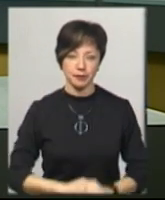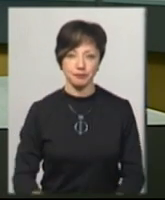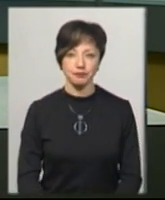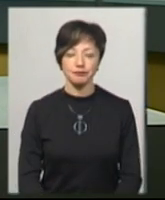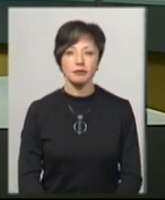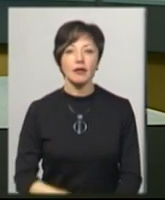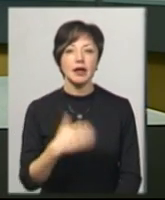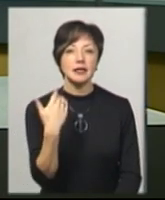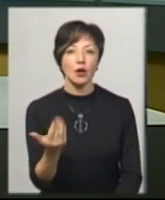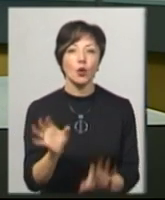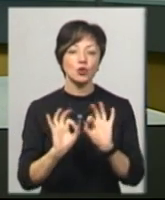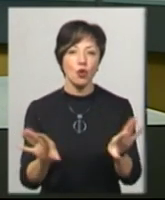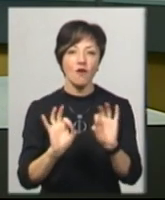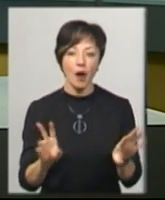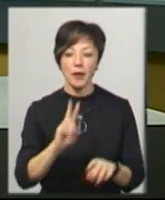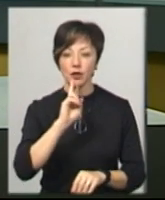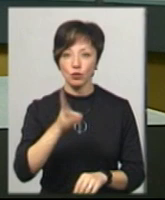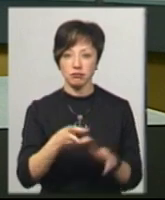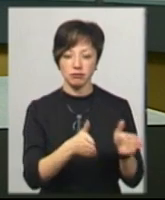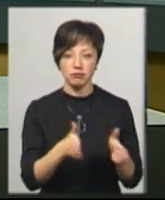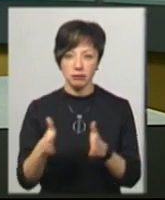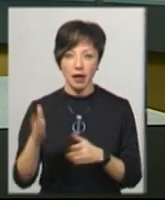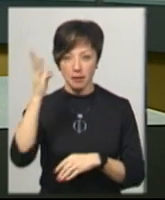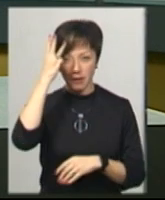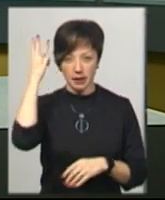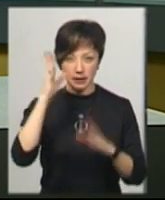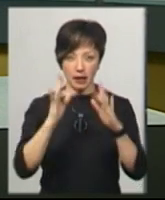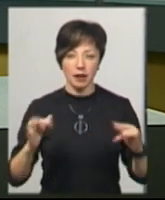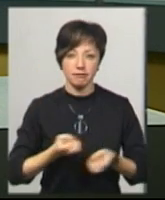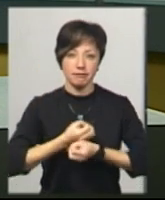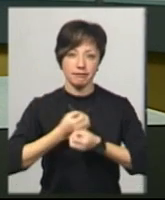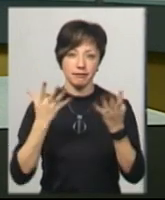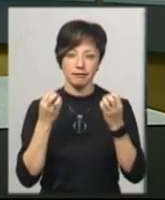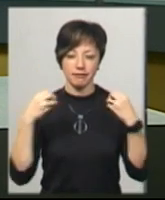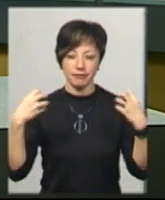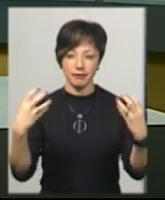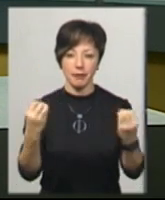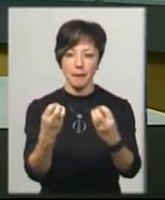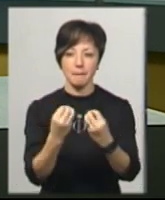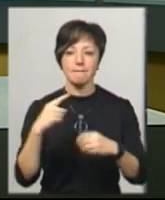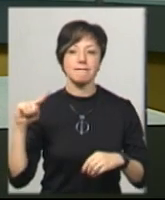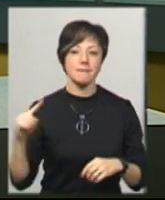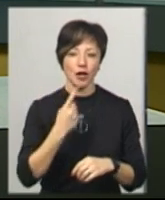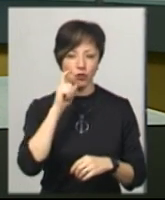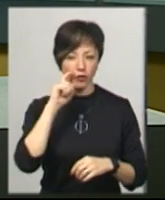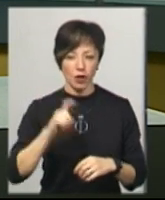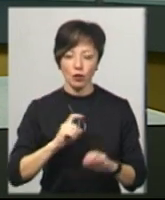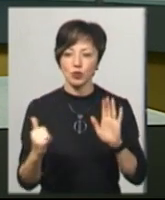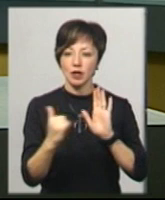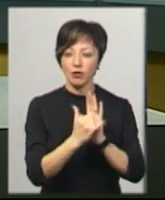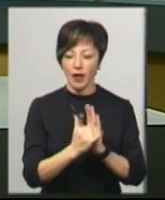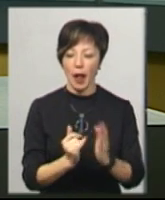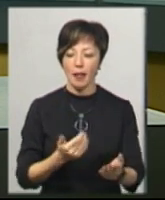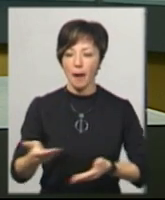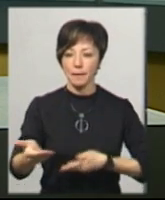Ромисюков. За його словами, вже другий рік поспіль Хмельницька ялинка засяяла новорічними вогнями першою в країні. Встановили її на